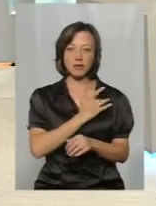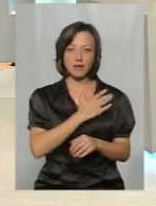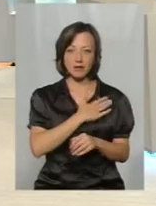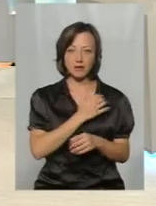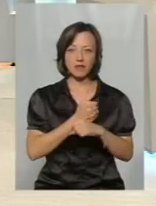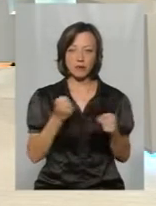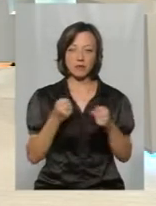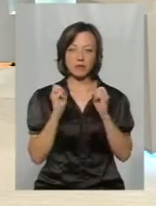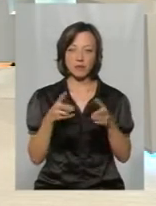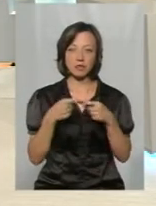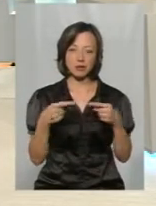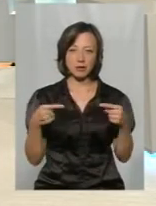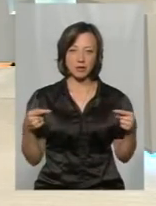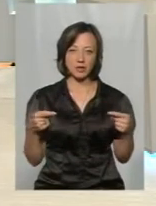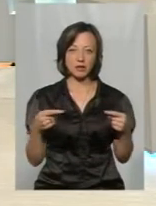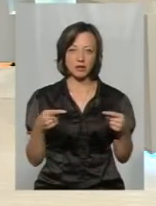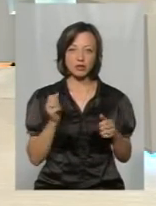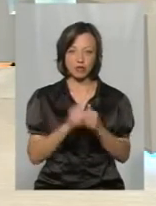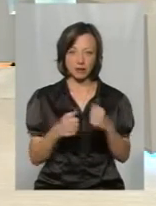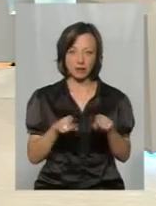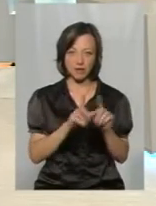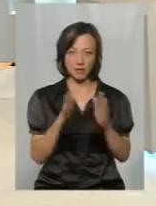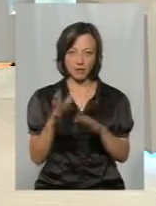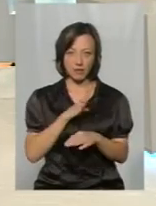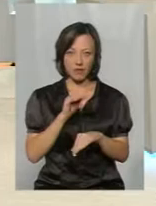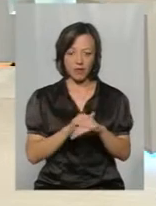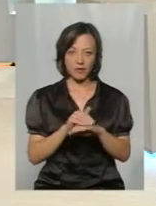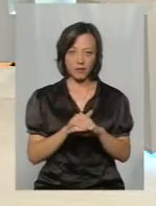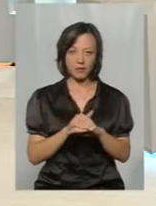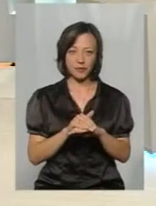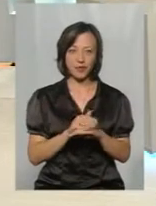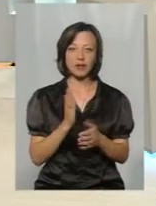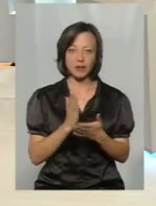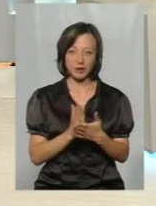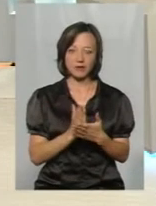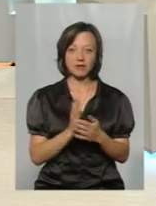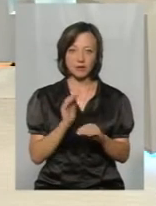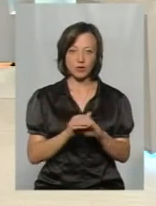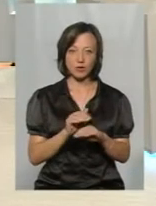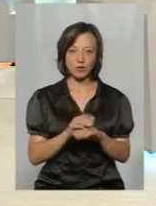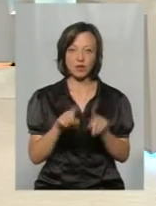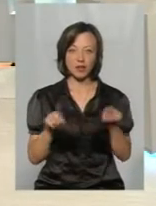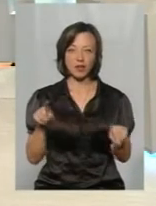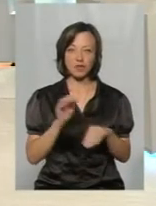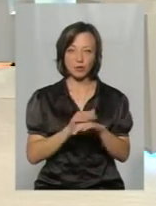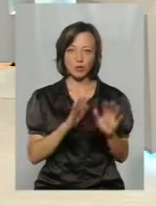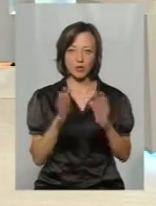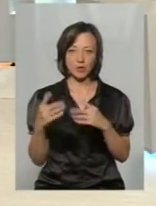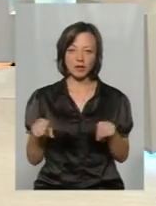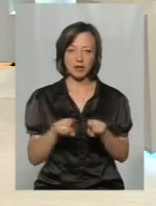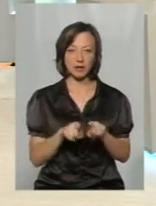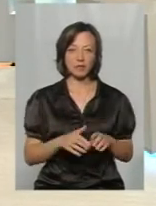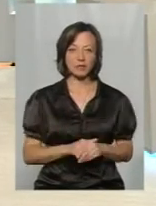вибуху неуспечних предметів. Часто такі випадки фіксуєте? Фіксується, ну, деколи фіксуються випадки такі.